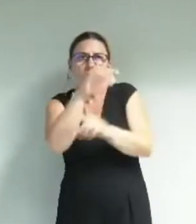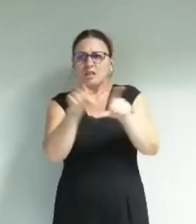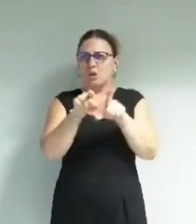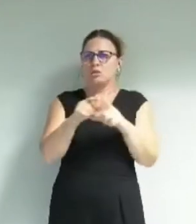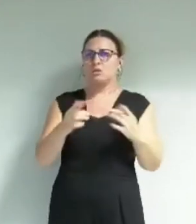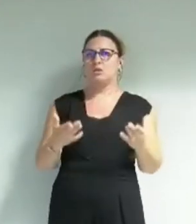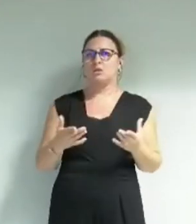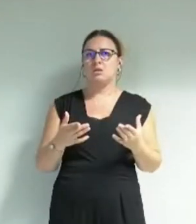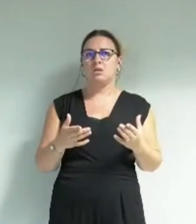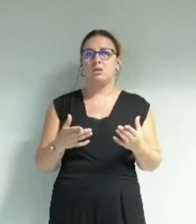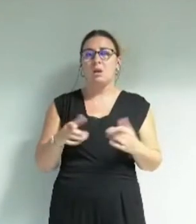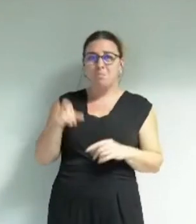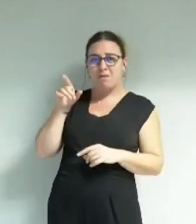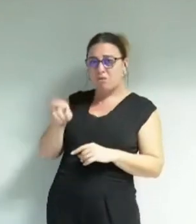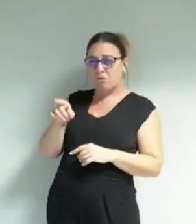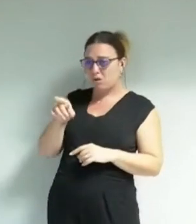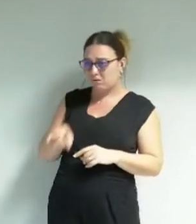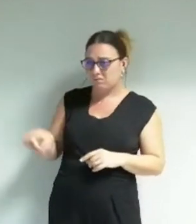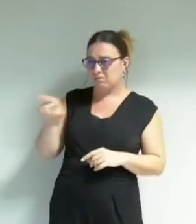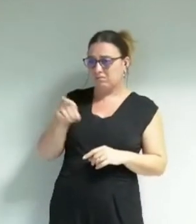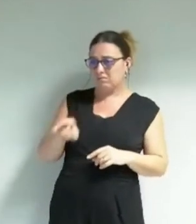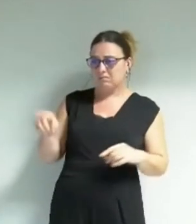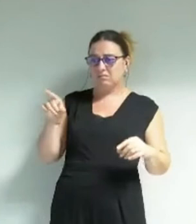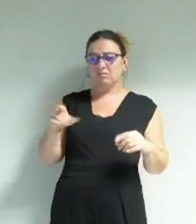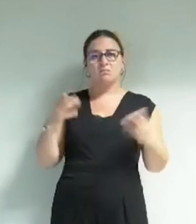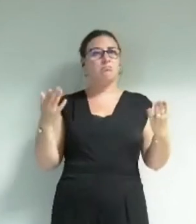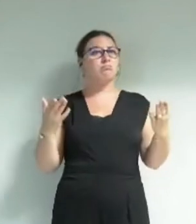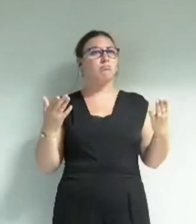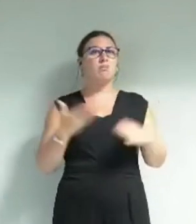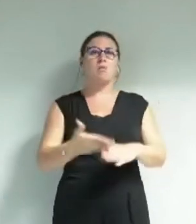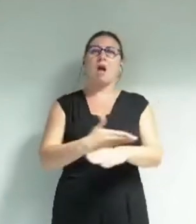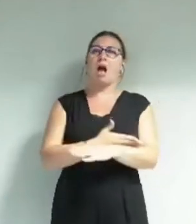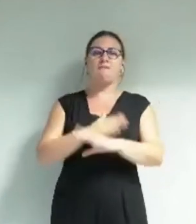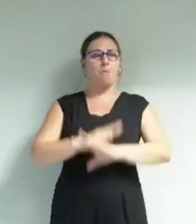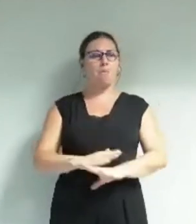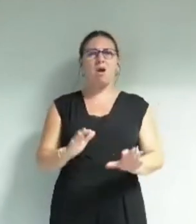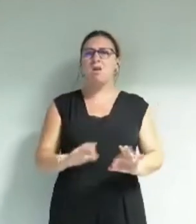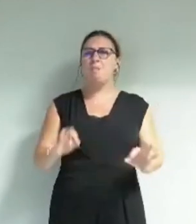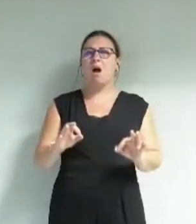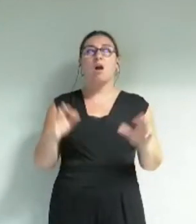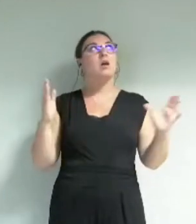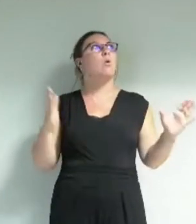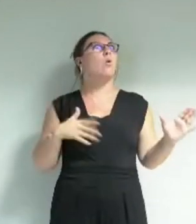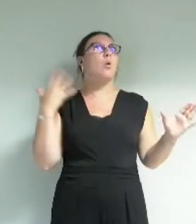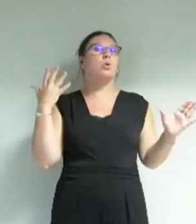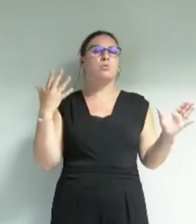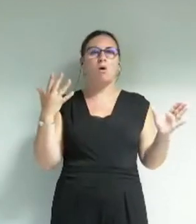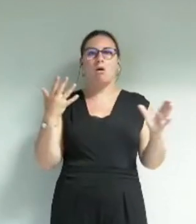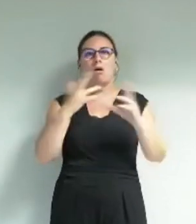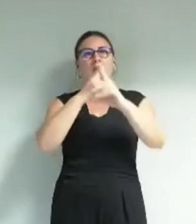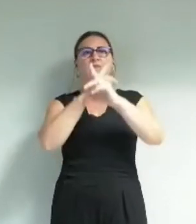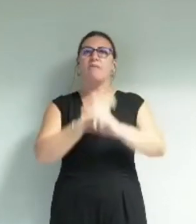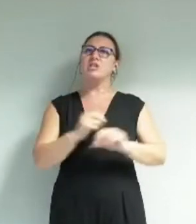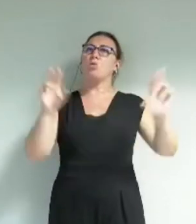que vous n'avez pas à définir préalablement que vous ne pouvez pas heureusement définir